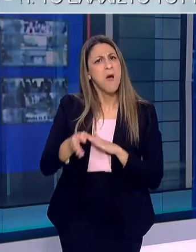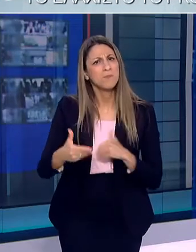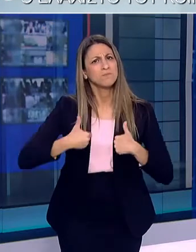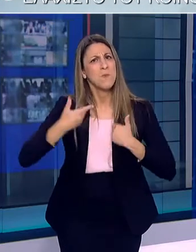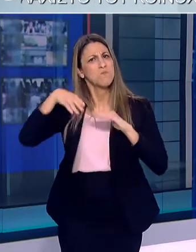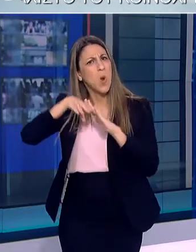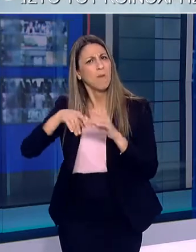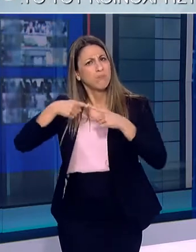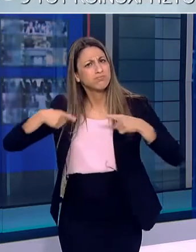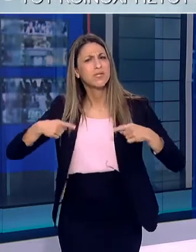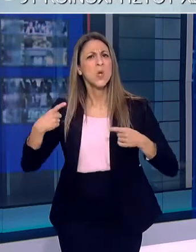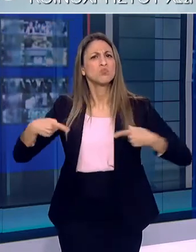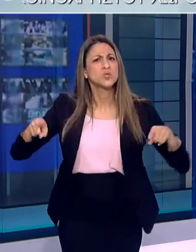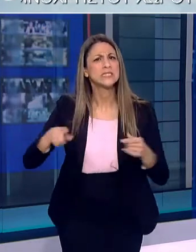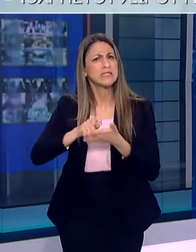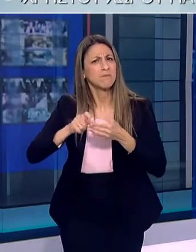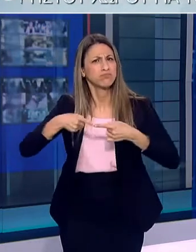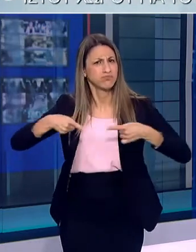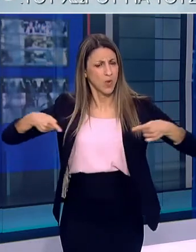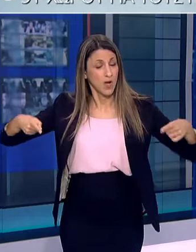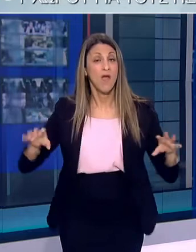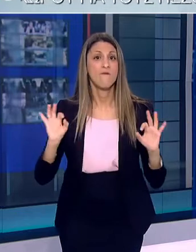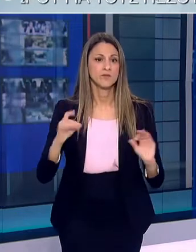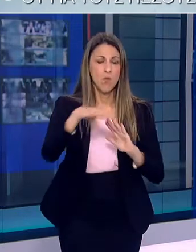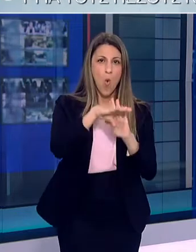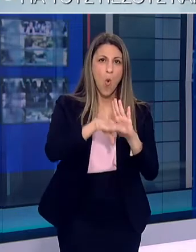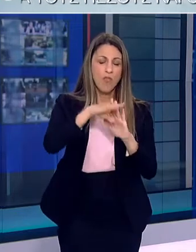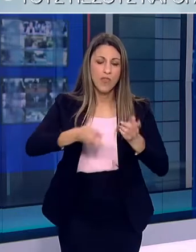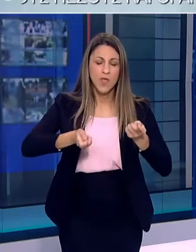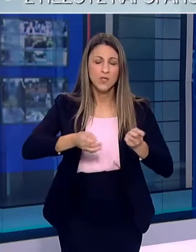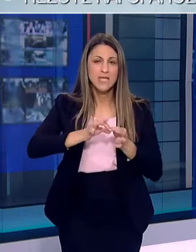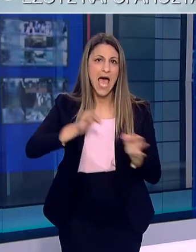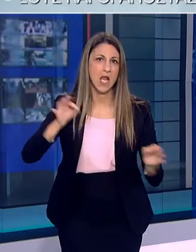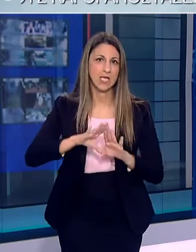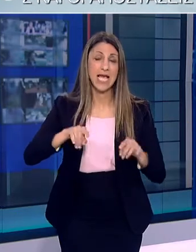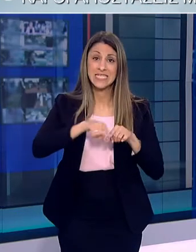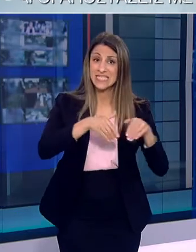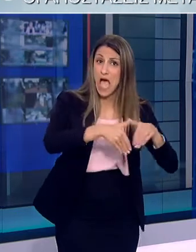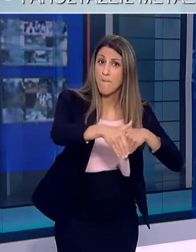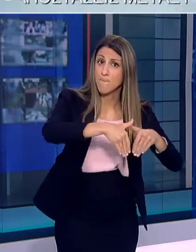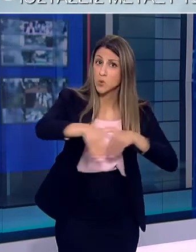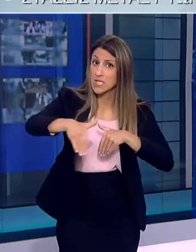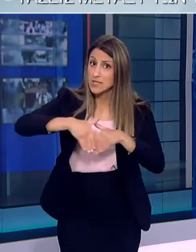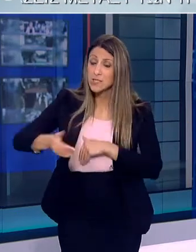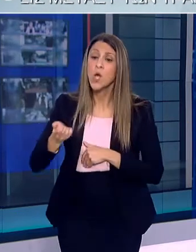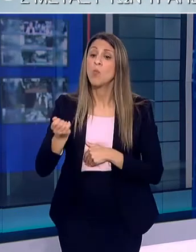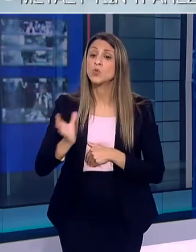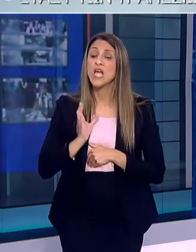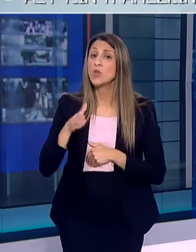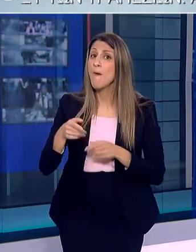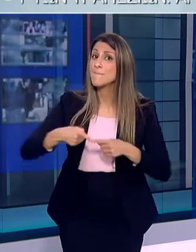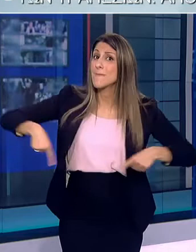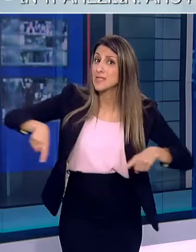ερχόμενη εβδομάδα με συγκεκριμένες προδιαγραφές που θα σέβονται τις οδηγίες του ΕΟΔΗ ως προς τις αποστάσεις, τη δυναμικότητα την